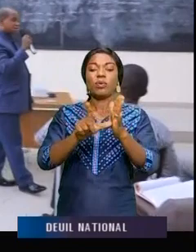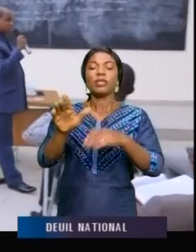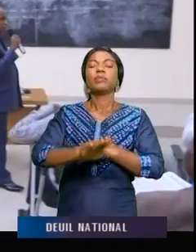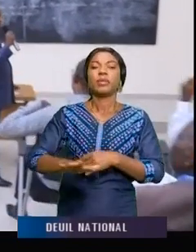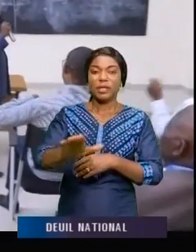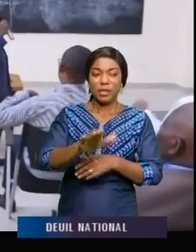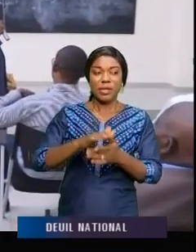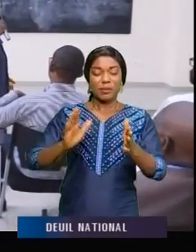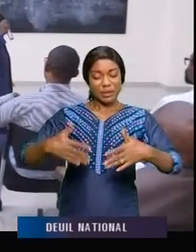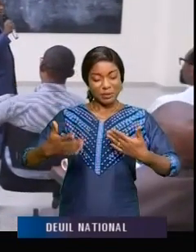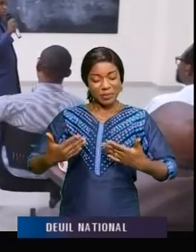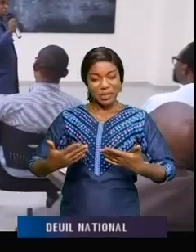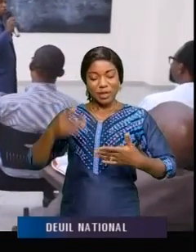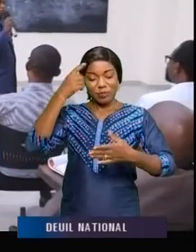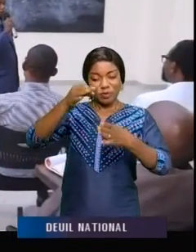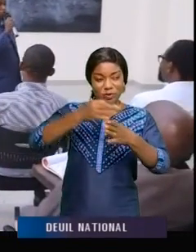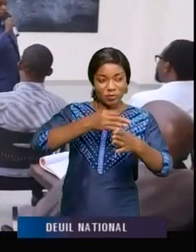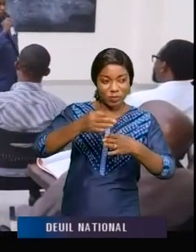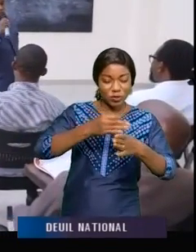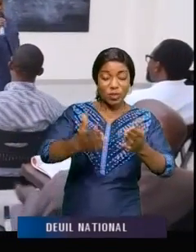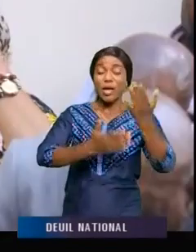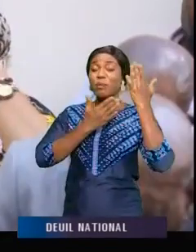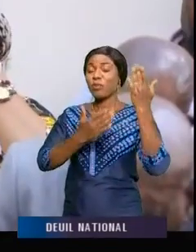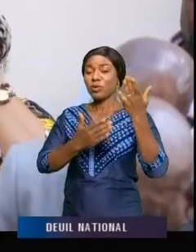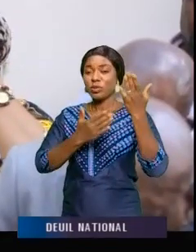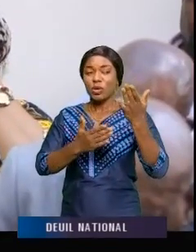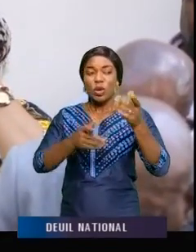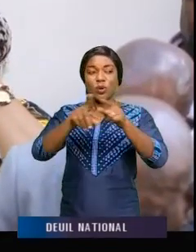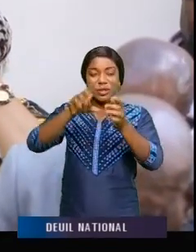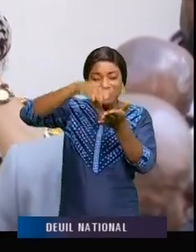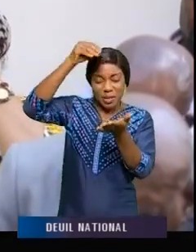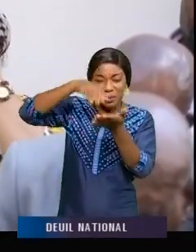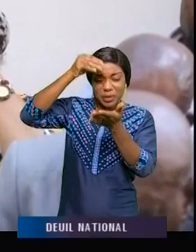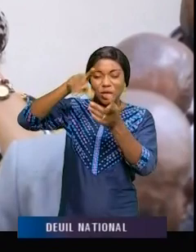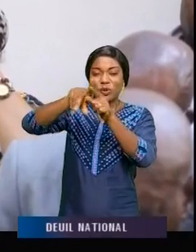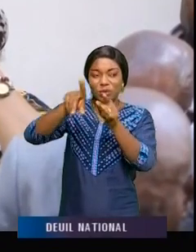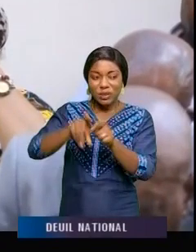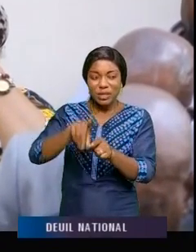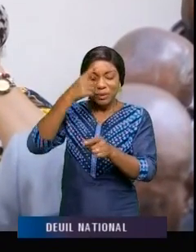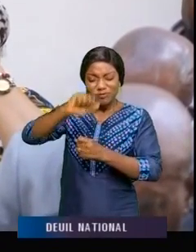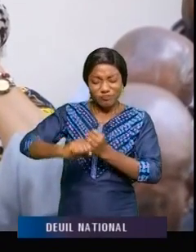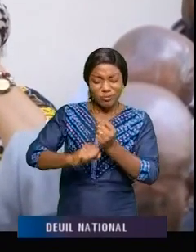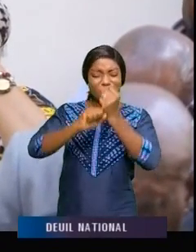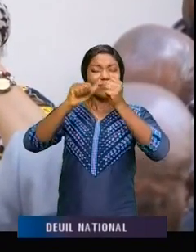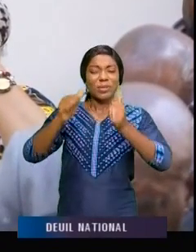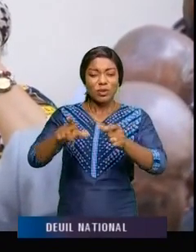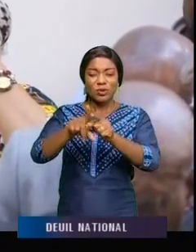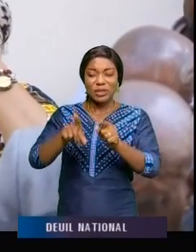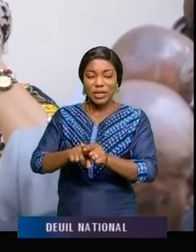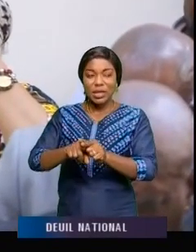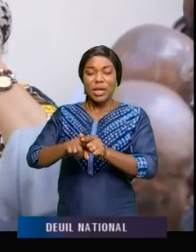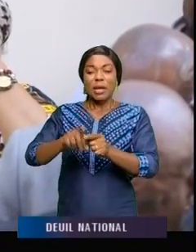Satisfaits de ce recyclage, combien importants les apprenants sont assidus tel que recommandait